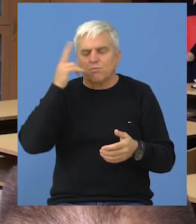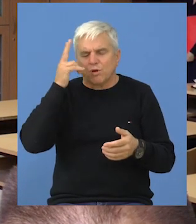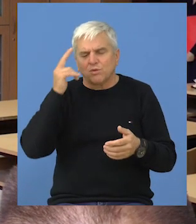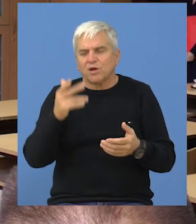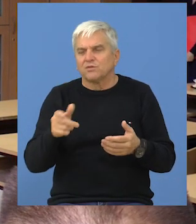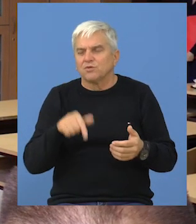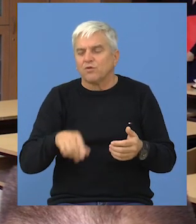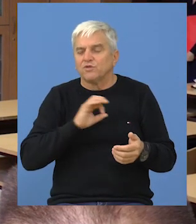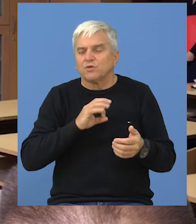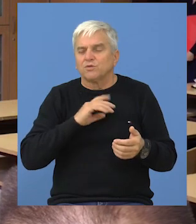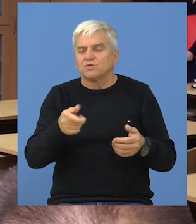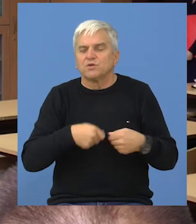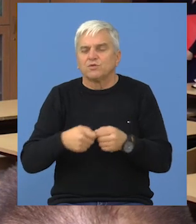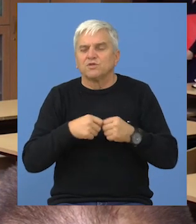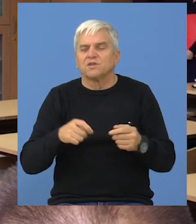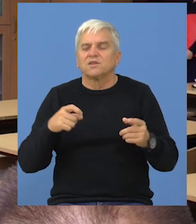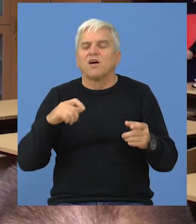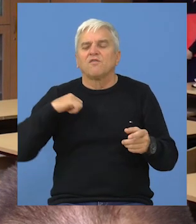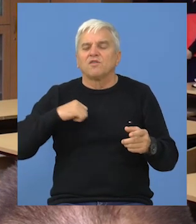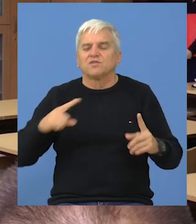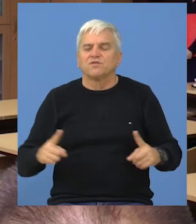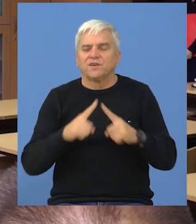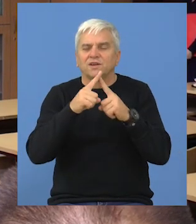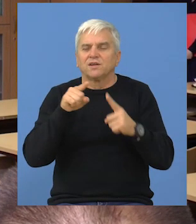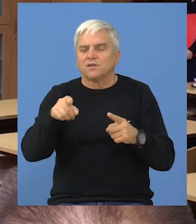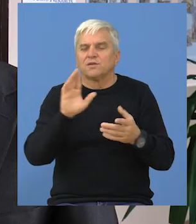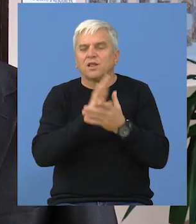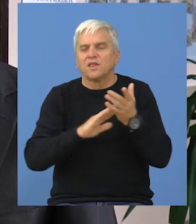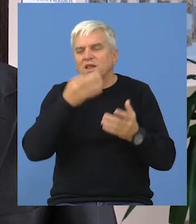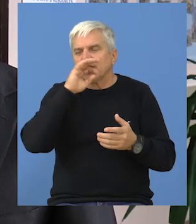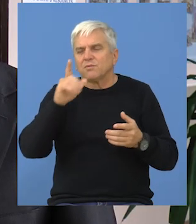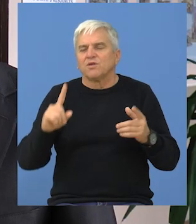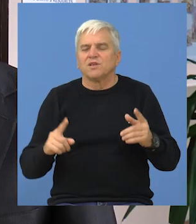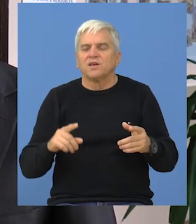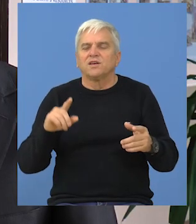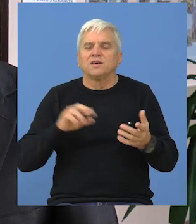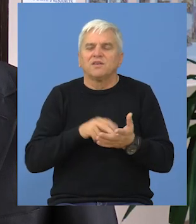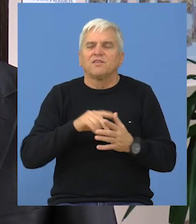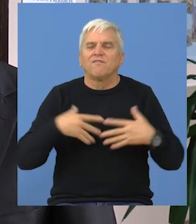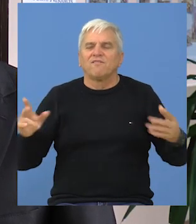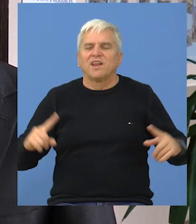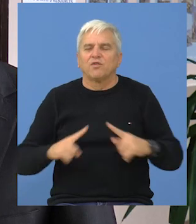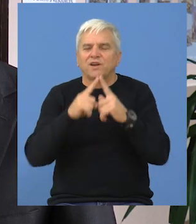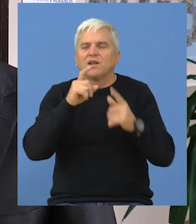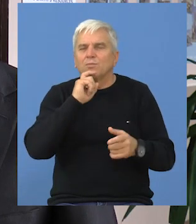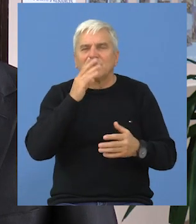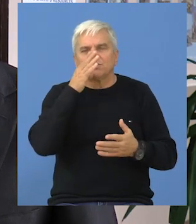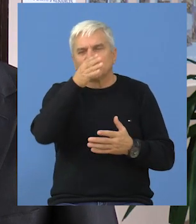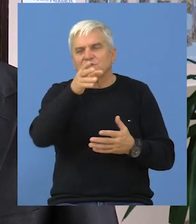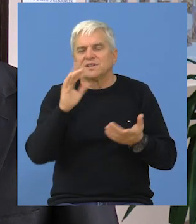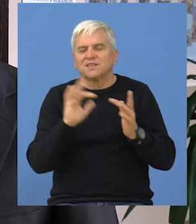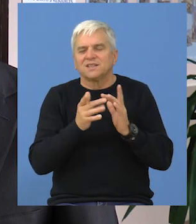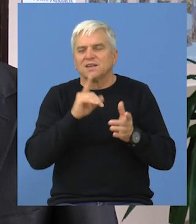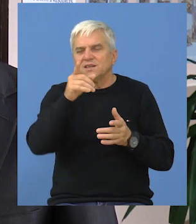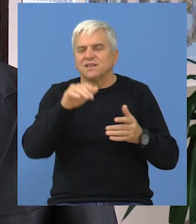biti popularno. Ovdje u Bečeju se organizuje Vojvodinsko finale. Odakle najbolji učenici idu u veliko finale u Mađarsku,